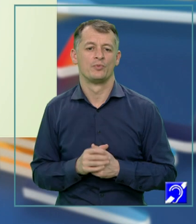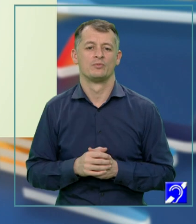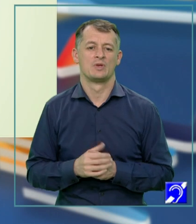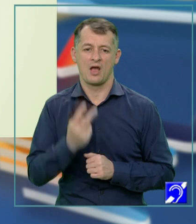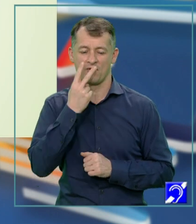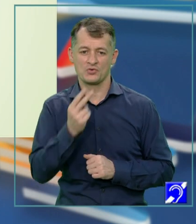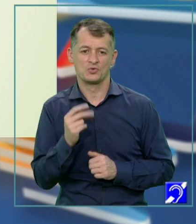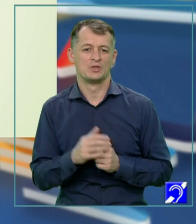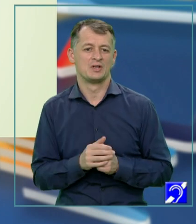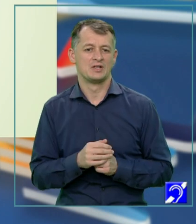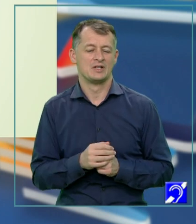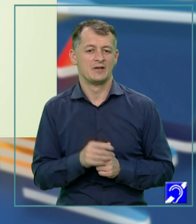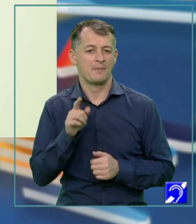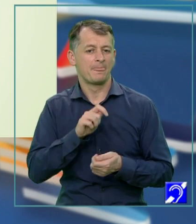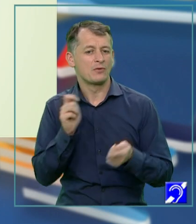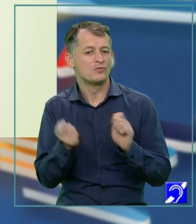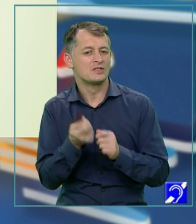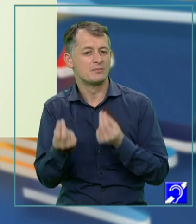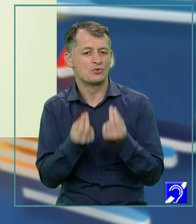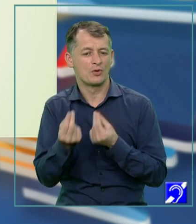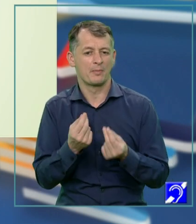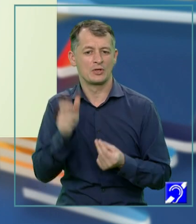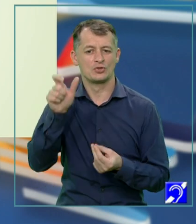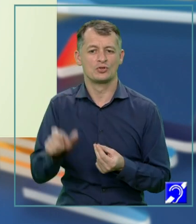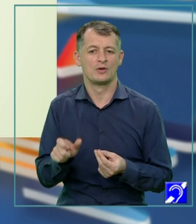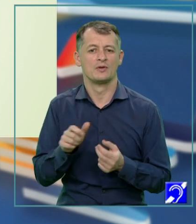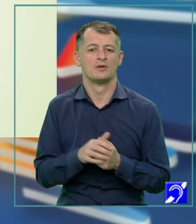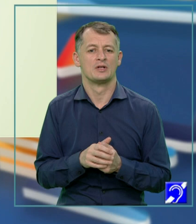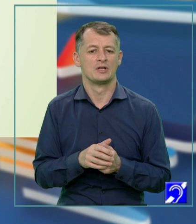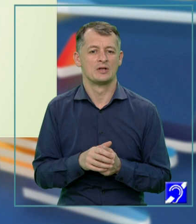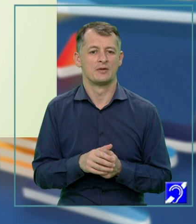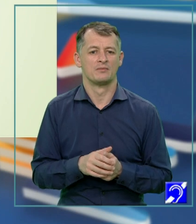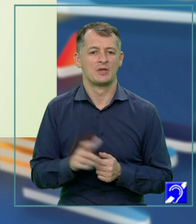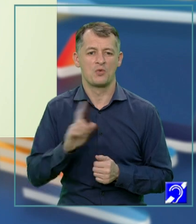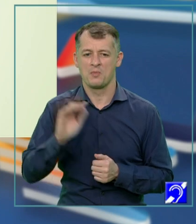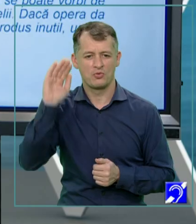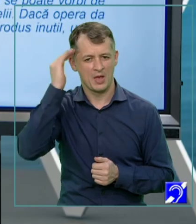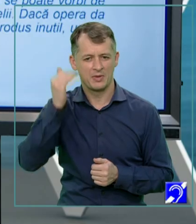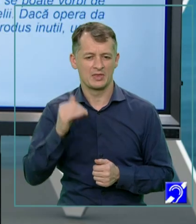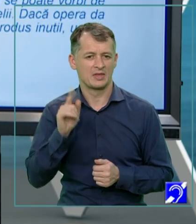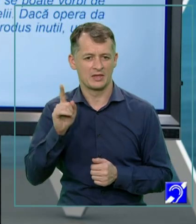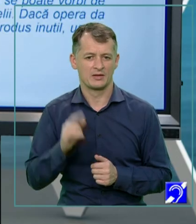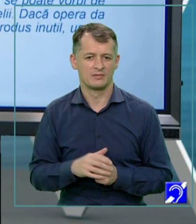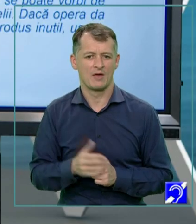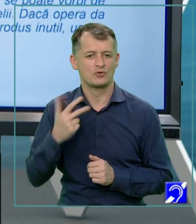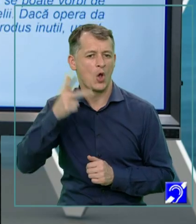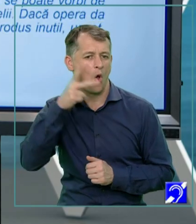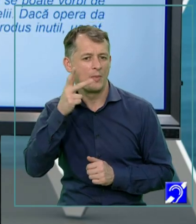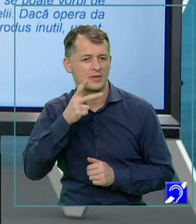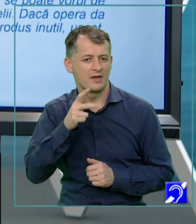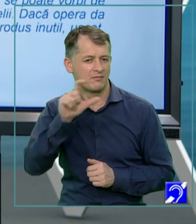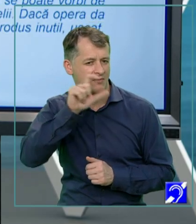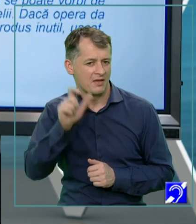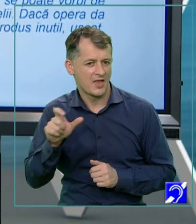admirabil un personaj numit Pilac Vera. Dar nu mi-am mintesc mai nimic despre piesă. Era o comedie italienească